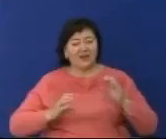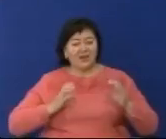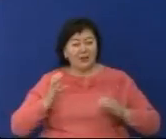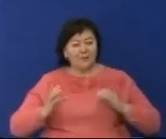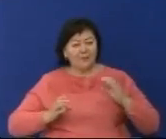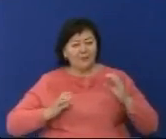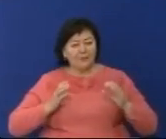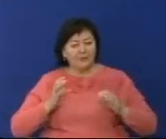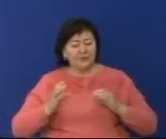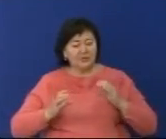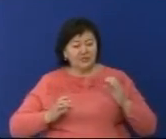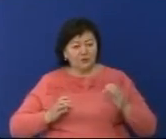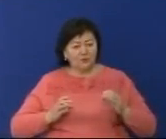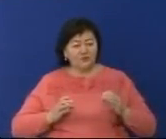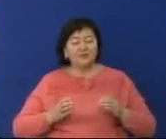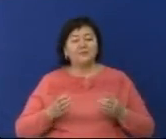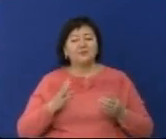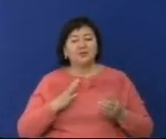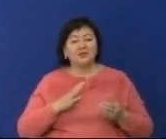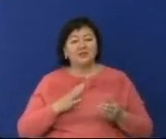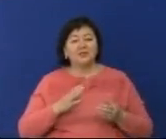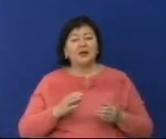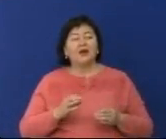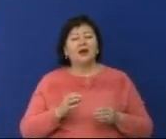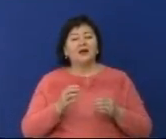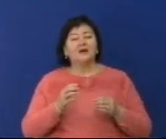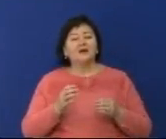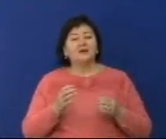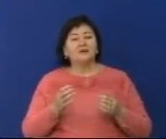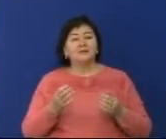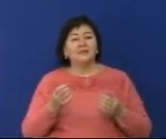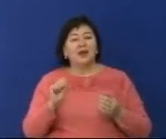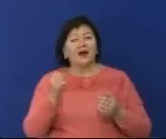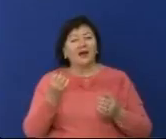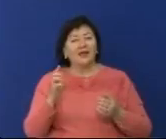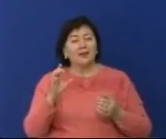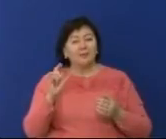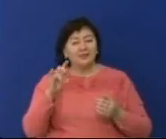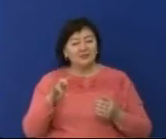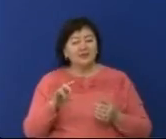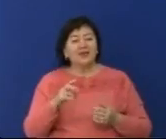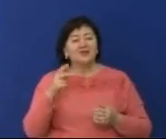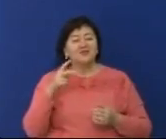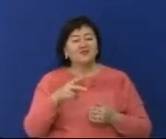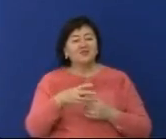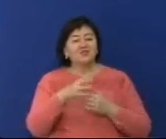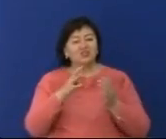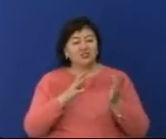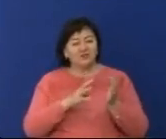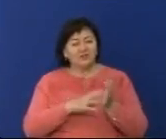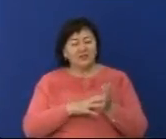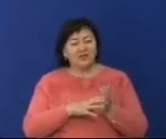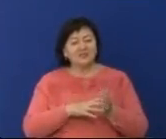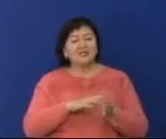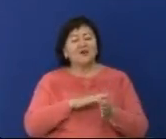бағытталған бұшараларды іске асырды. Оның үшінде Айбалқа 2019 стратегел ұқыр